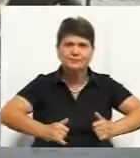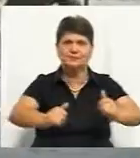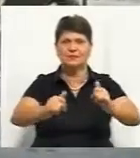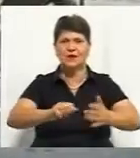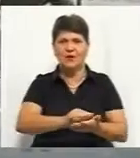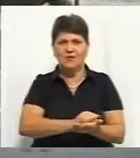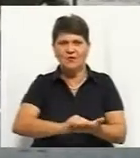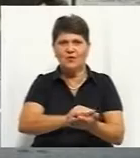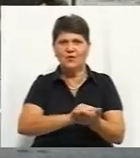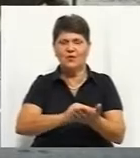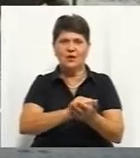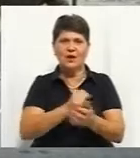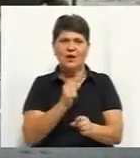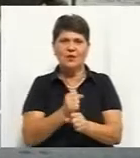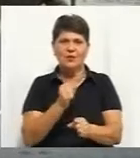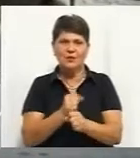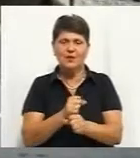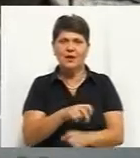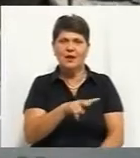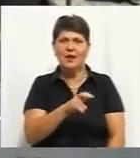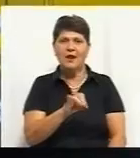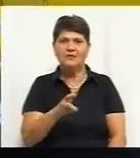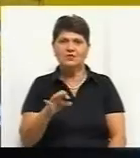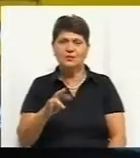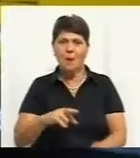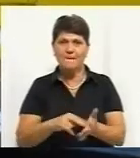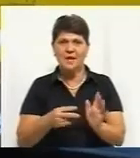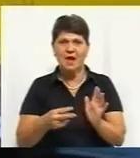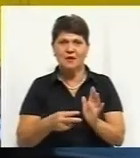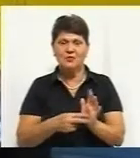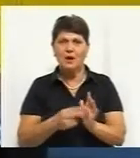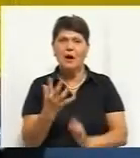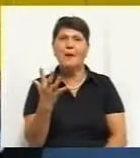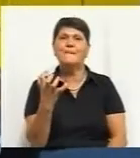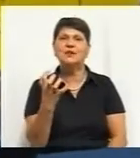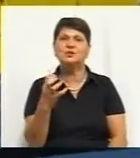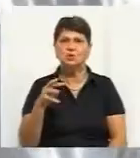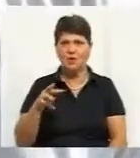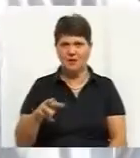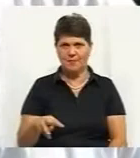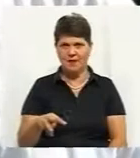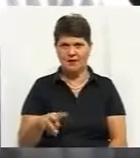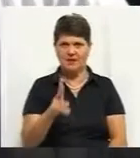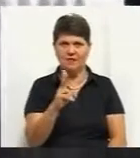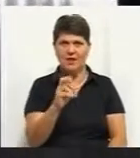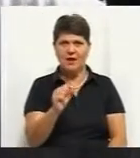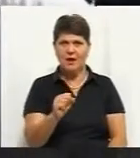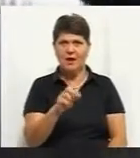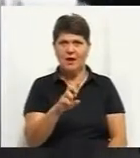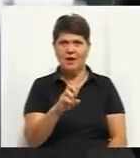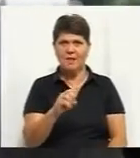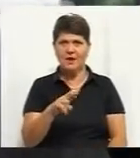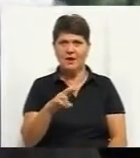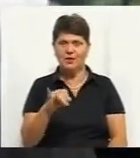встановлення підстанції. Робітник Дмитро Левченко каже, сьогодні планують прокласти 500 метрів кабелю. «Прочищаємо котлова,